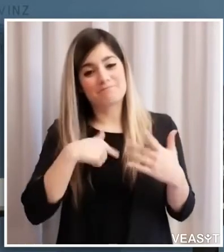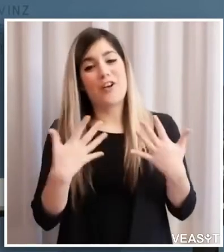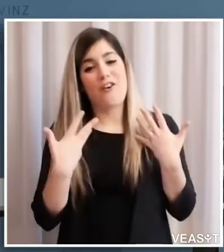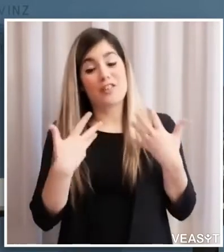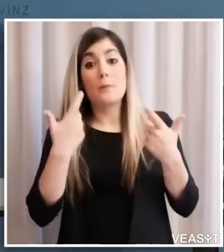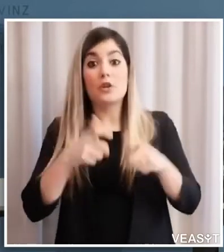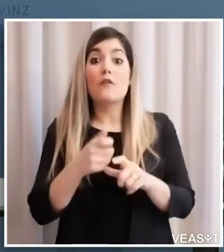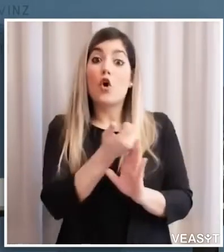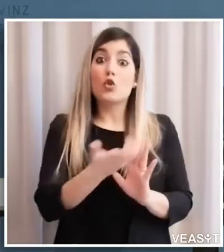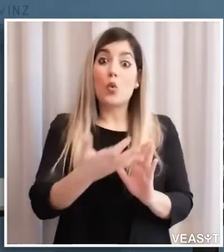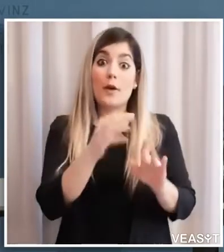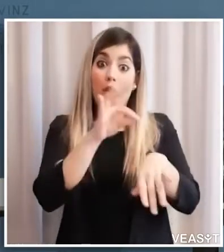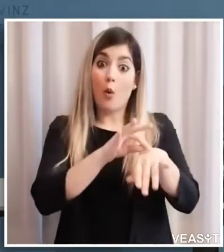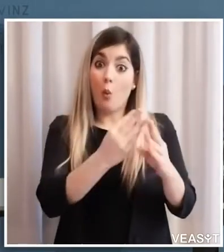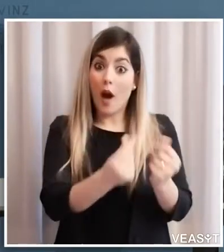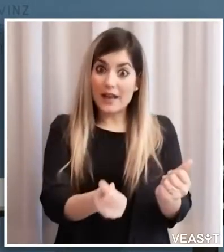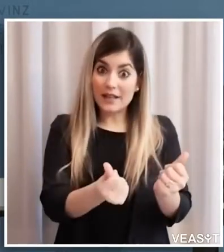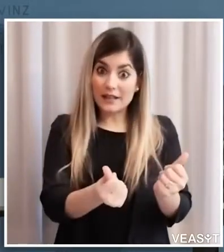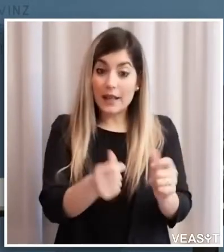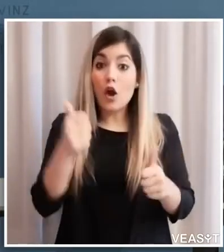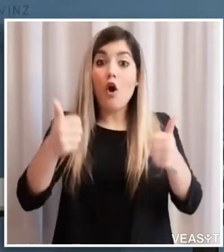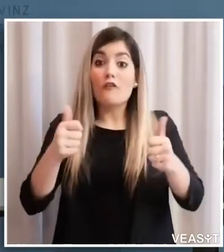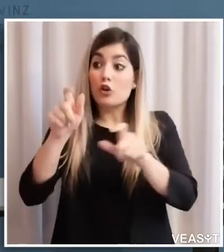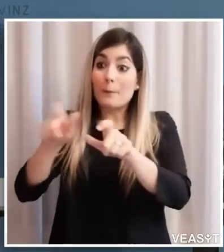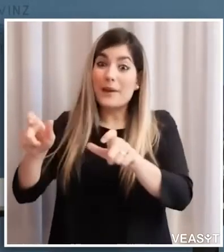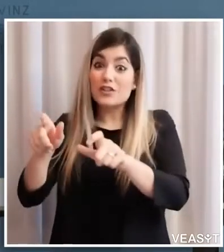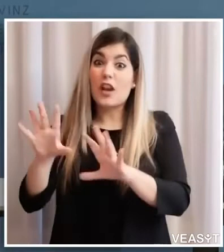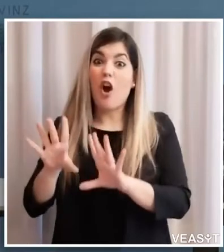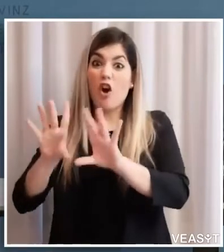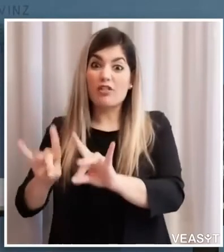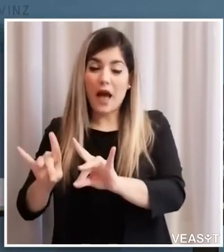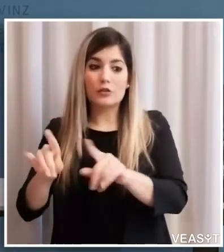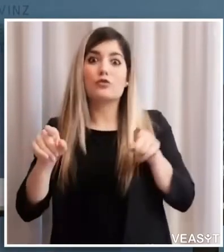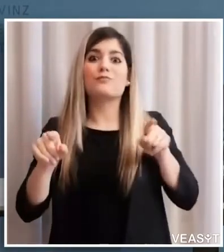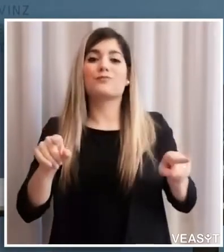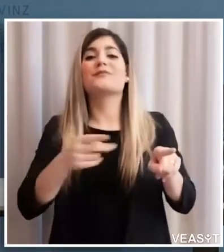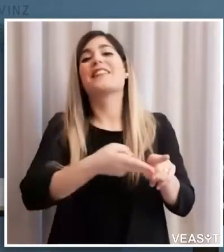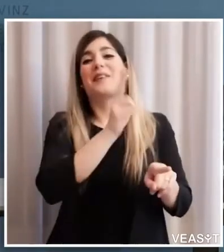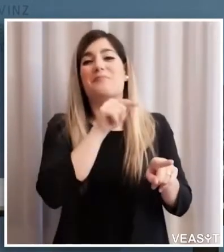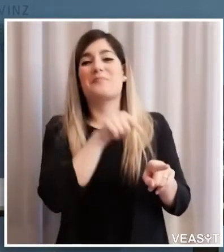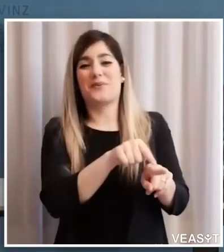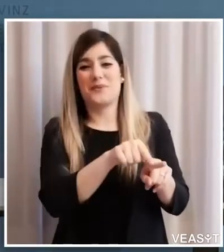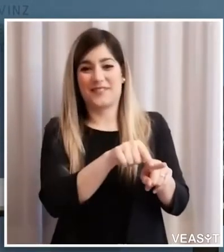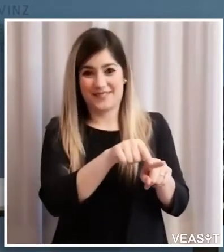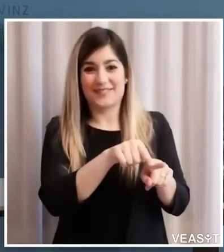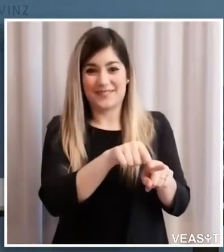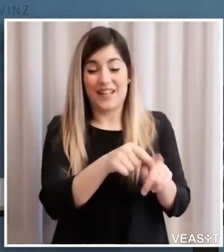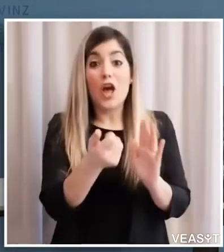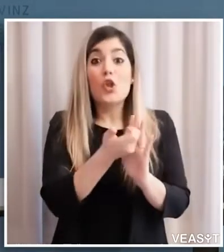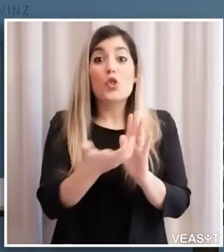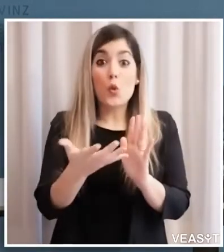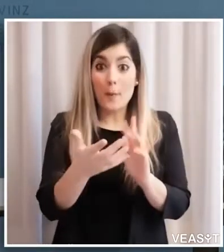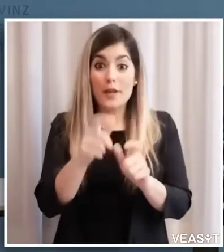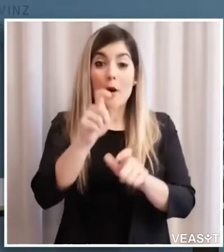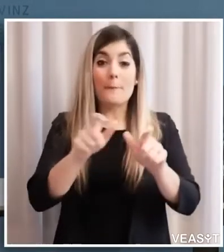guariti supera nettamente il numero dei nuovi contagiati. E questo vuol dire anche che il numero dei cosetti